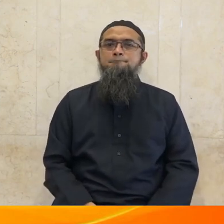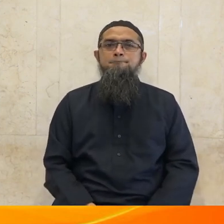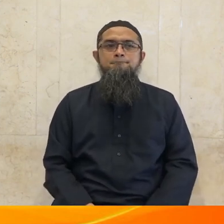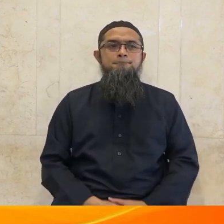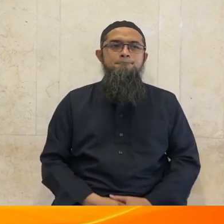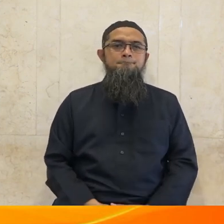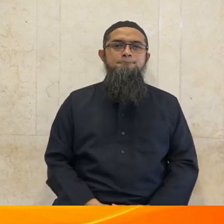that di y ayat di